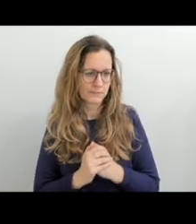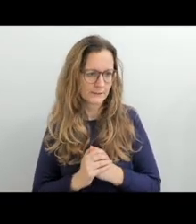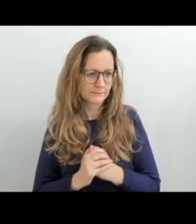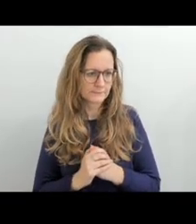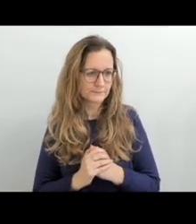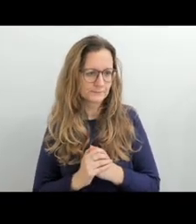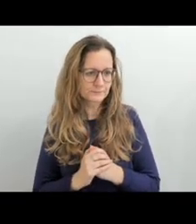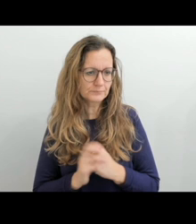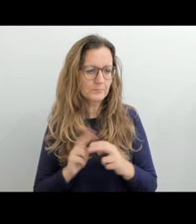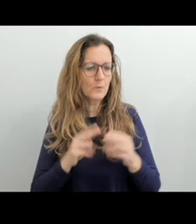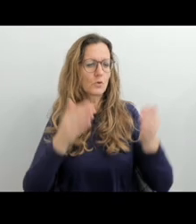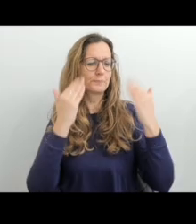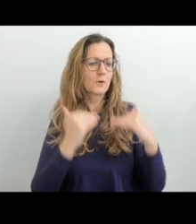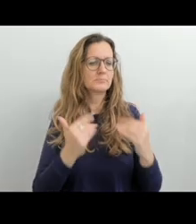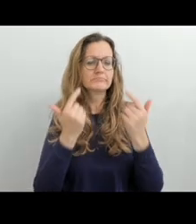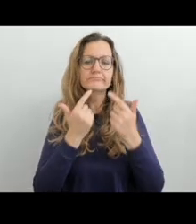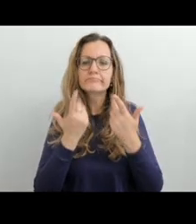jednotný obor.